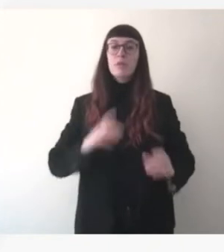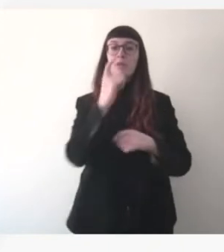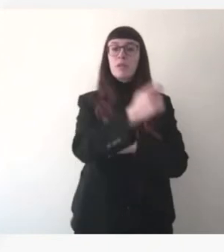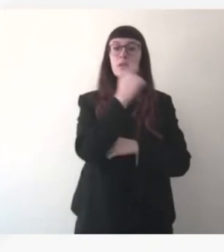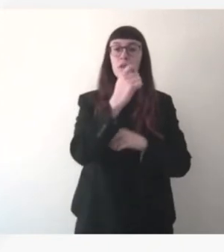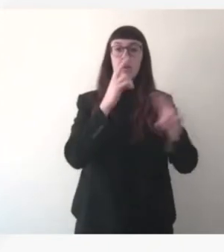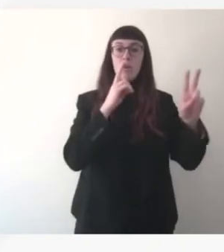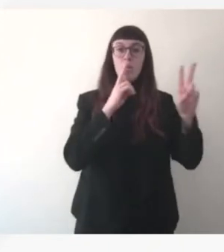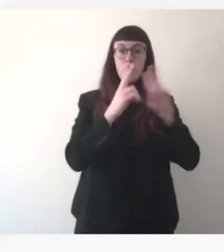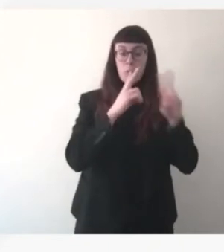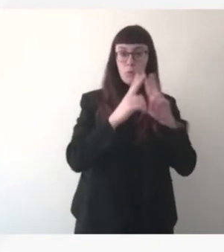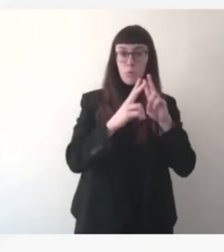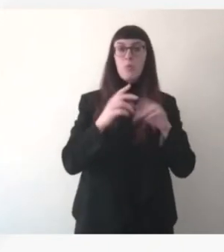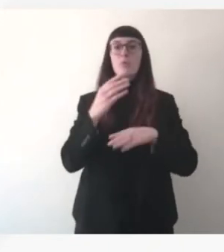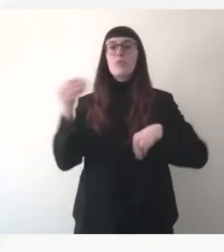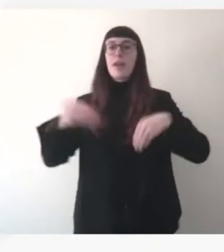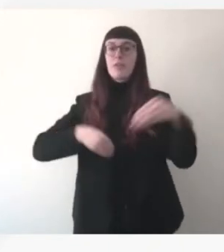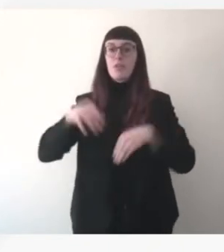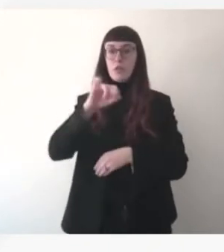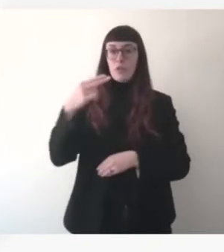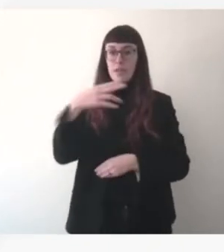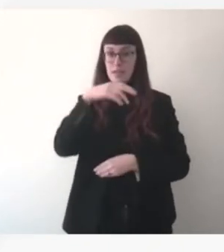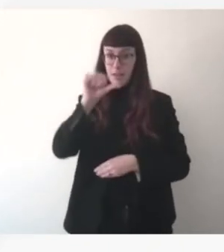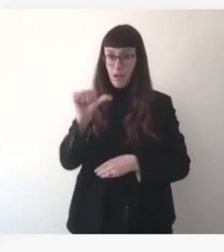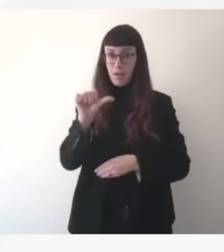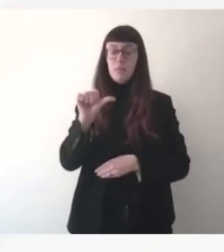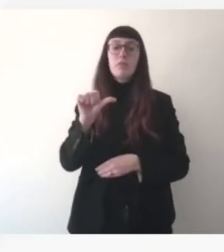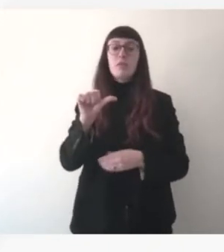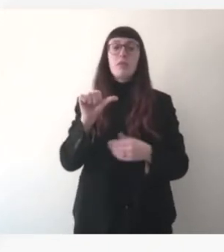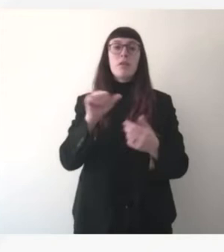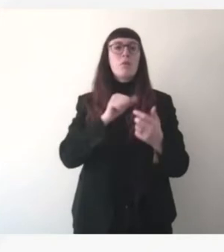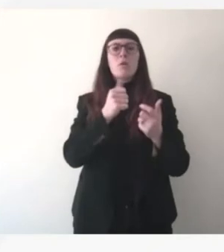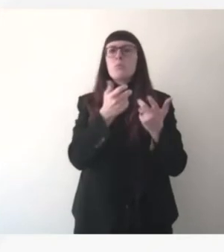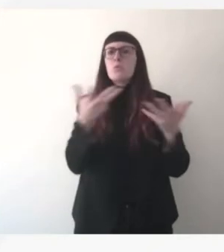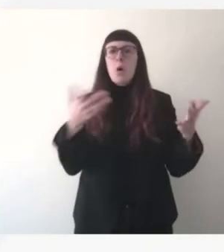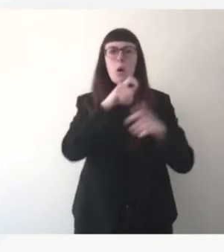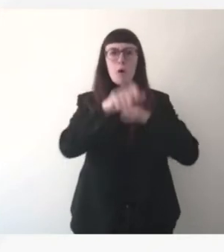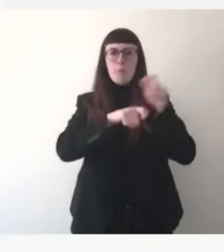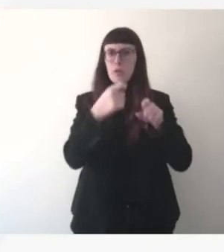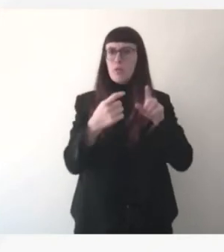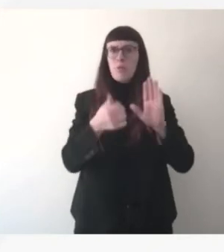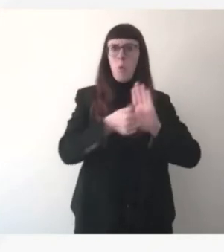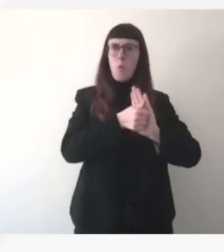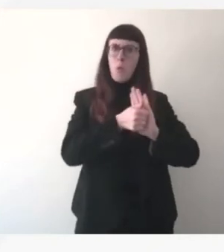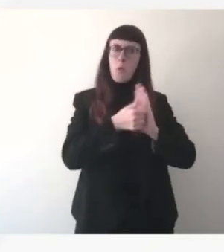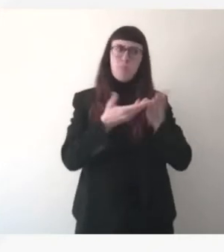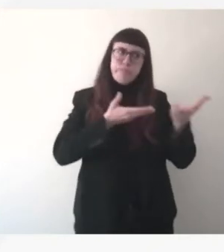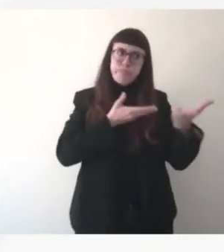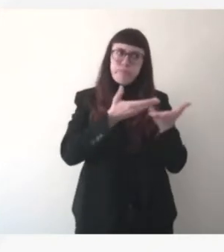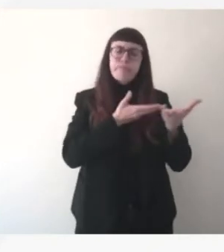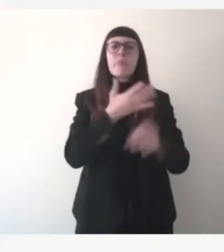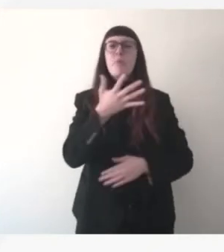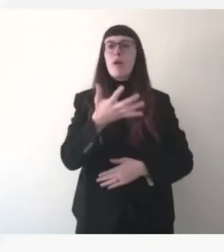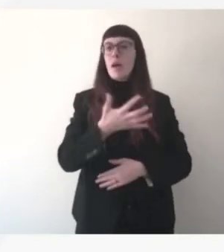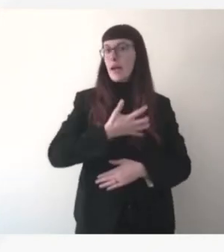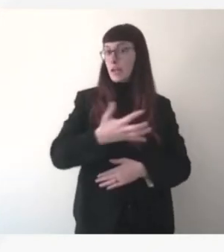général de l'ENISA, des discussions extrêmement intéressantes et utiles sur la nécessité de se coordonner sur la